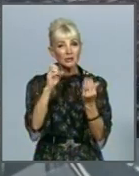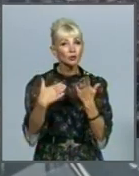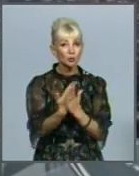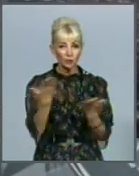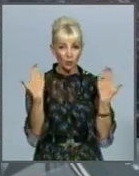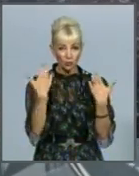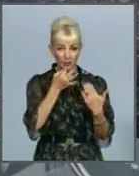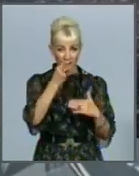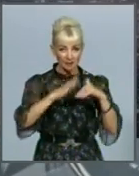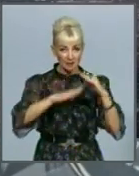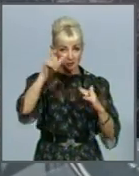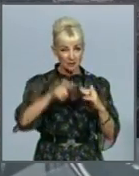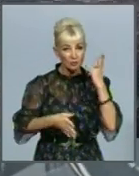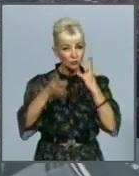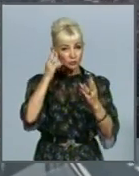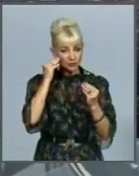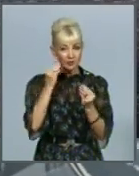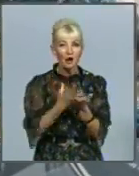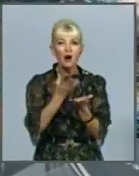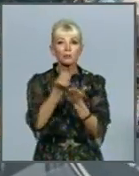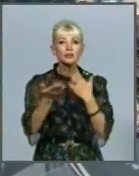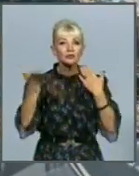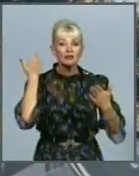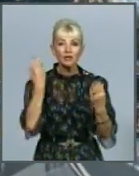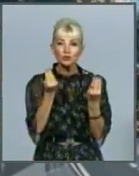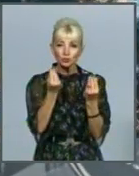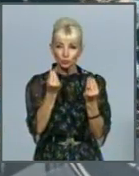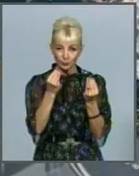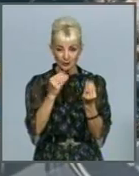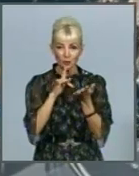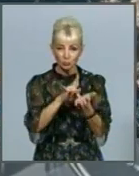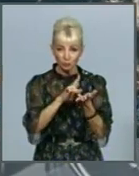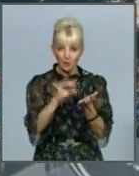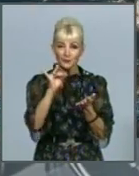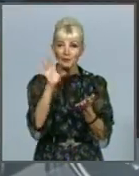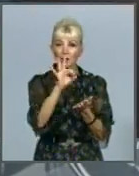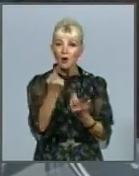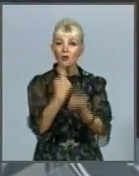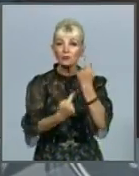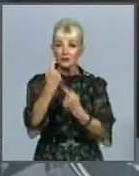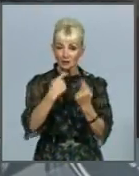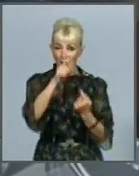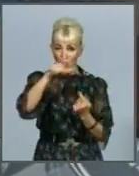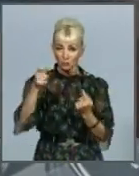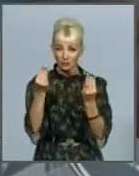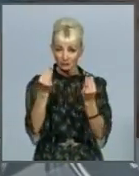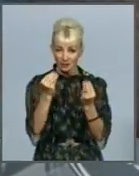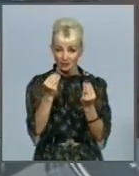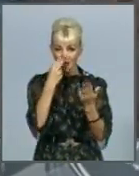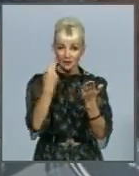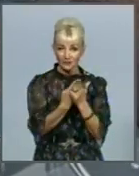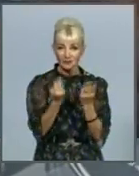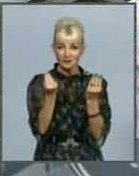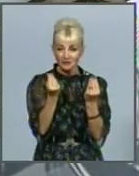розповідають фахівці, враховуватиметься оплачена раніше вартість тура. І про повернення клієнтам коштів у вигляді грошей